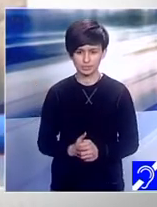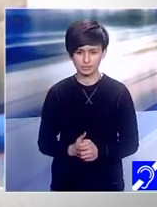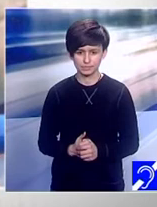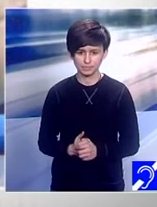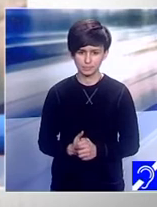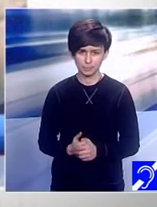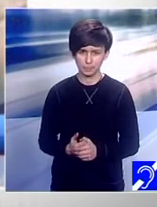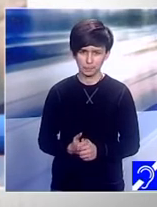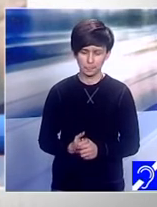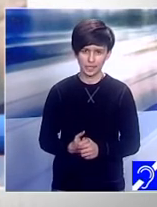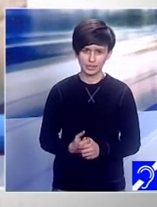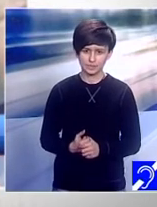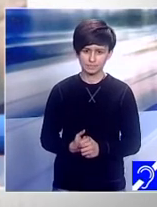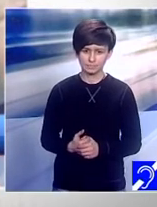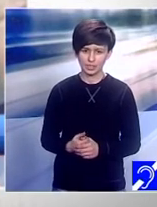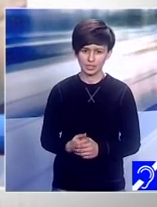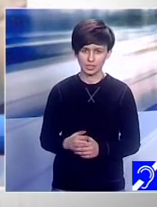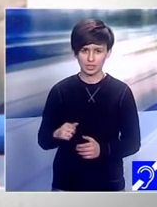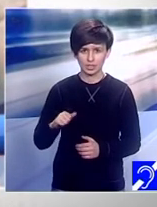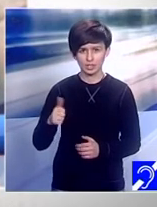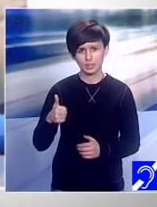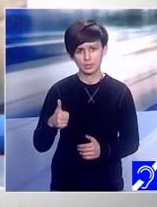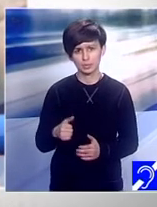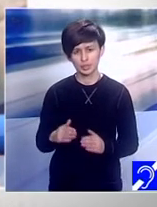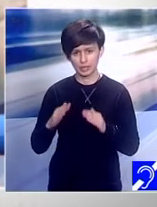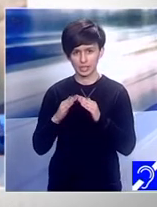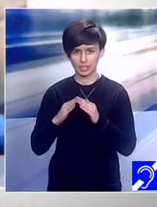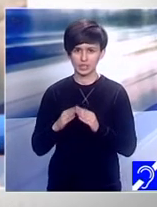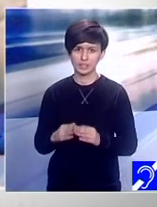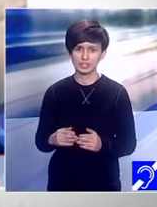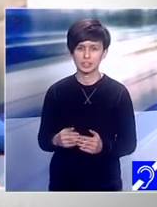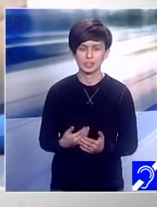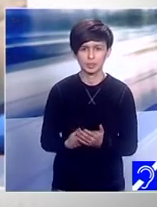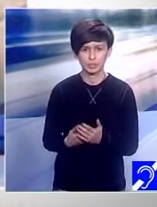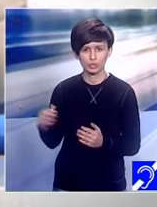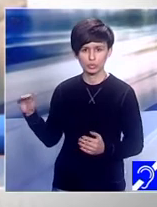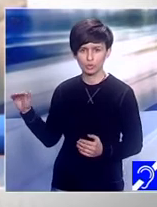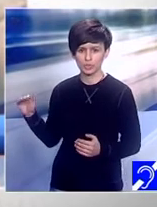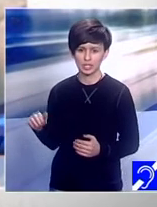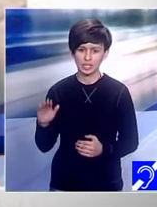pentru copii care are, ca pentru fără,